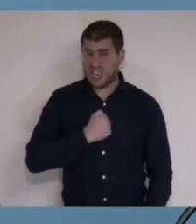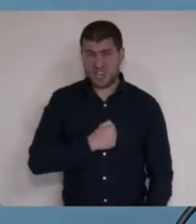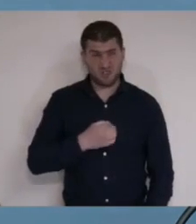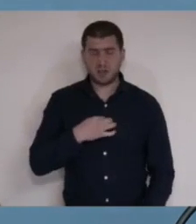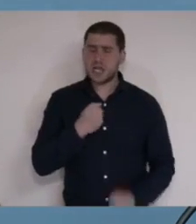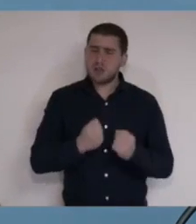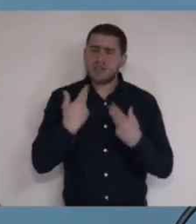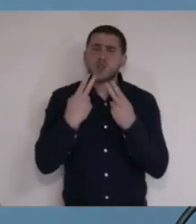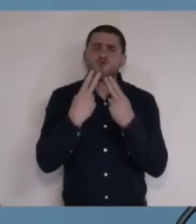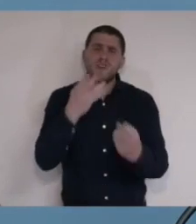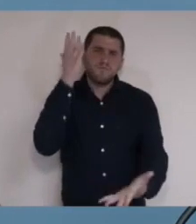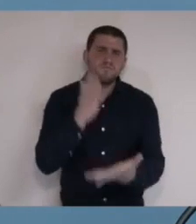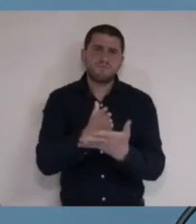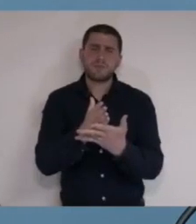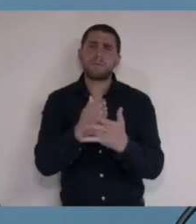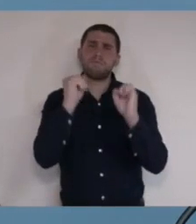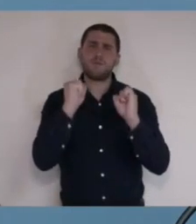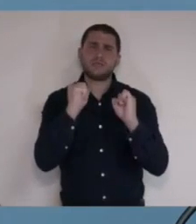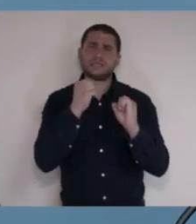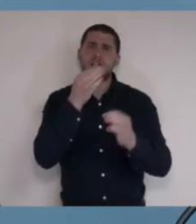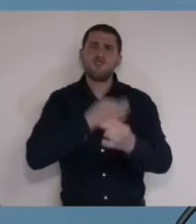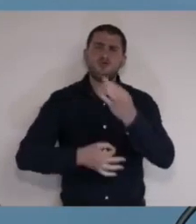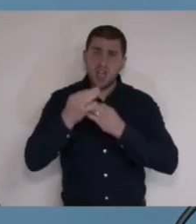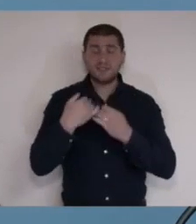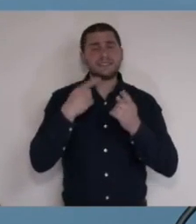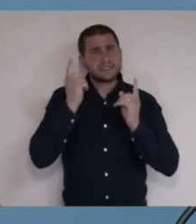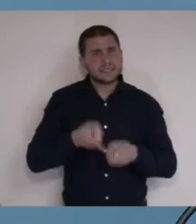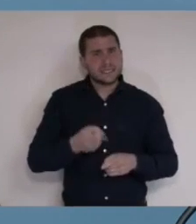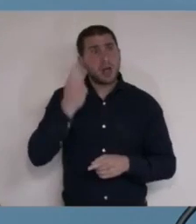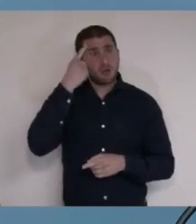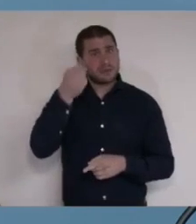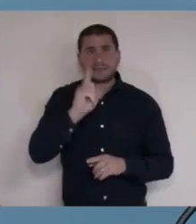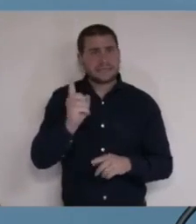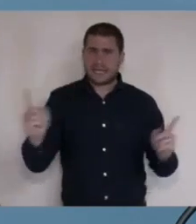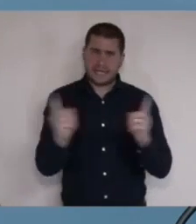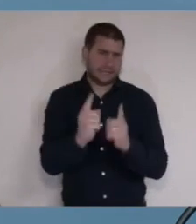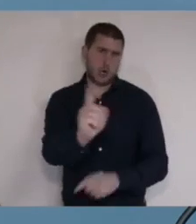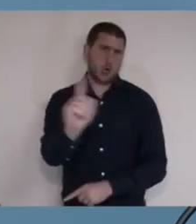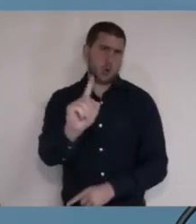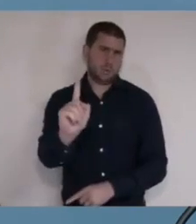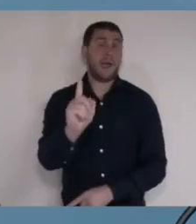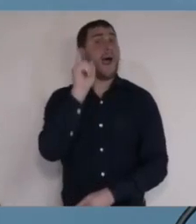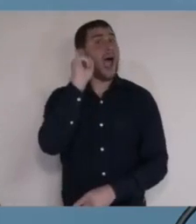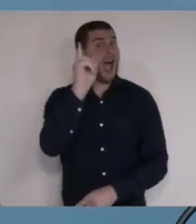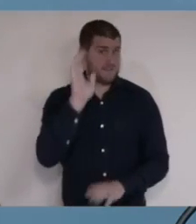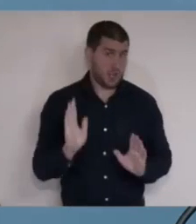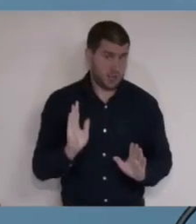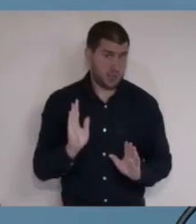קשה לספק תשובה חדה ומבוססת לשאלה הזו ועלינו להניח שזה לא הולך להיות קצר. אבל,